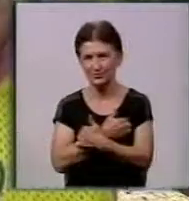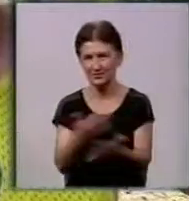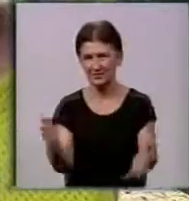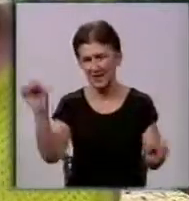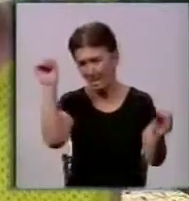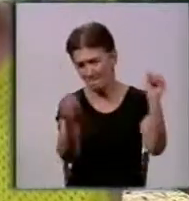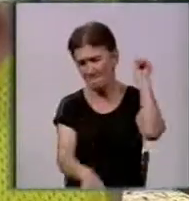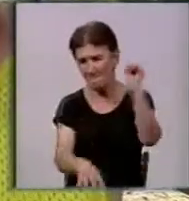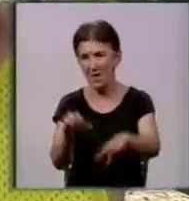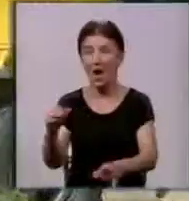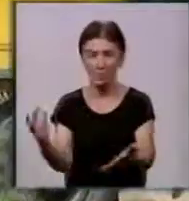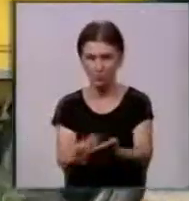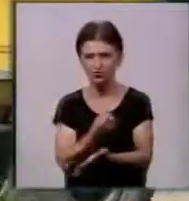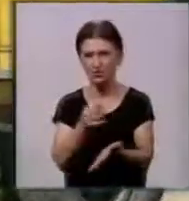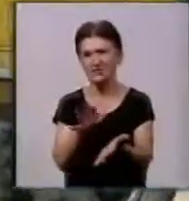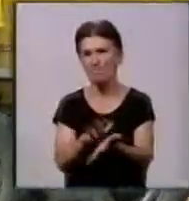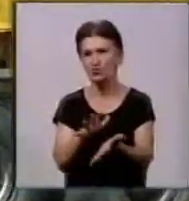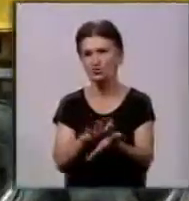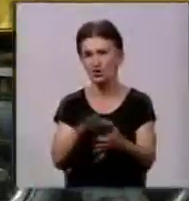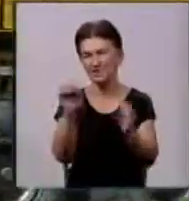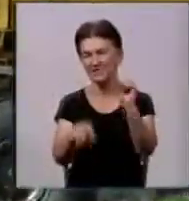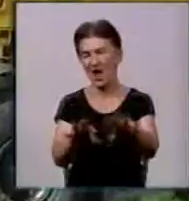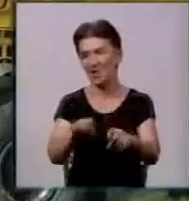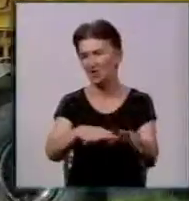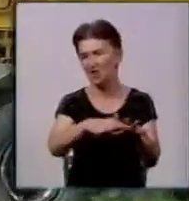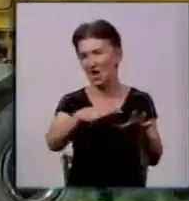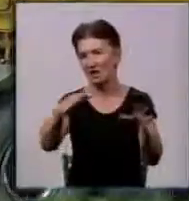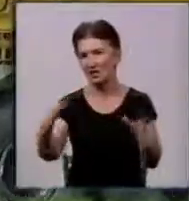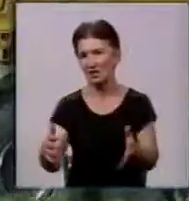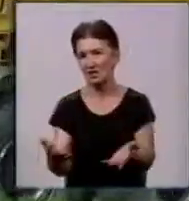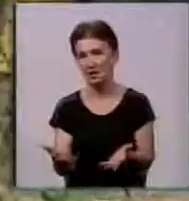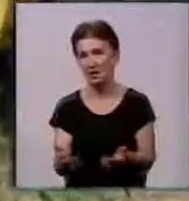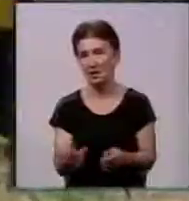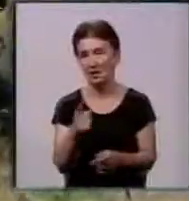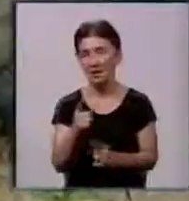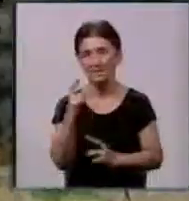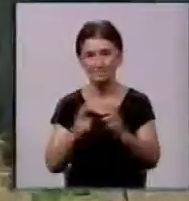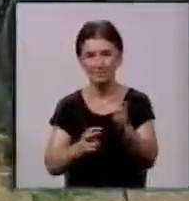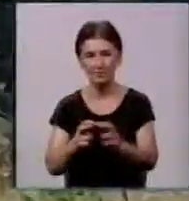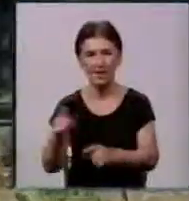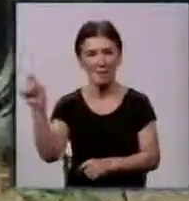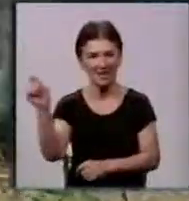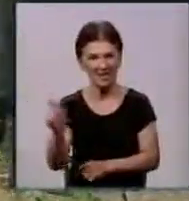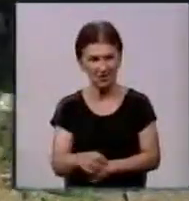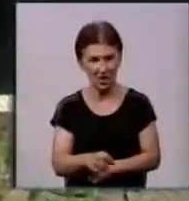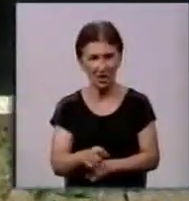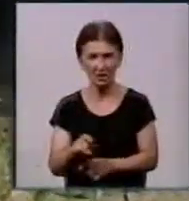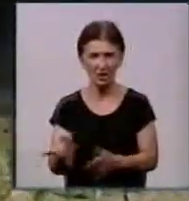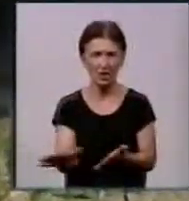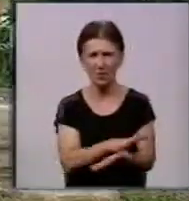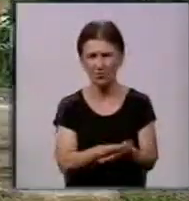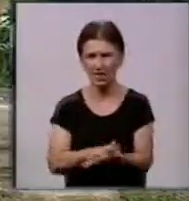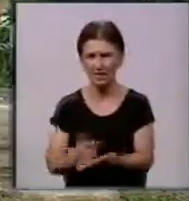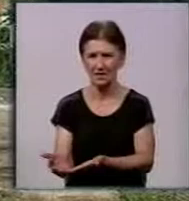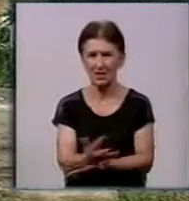так що отрималося сміттєзвалище. Водій каже, як тільки тут з'являється купа сміття, комунальна техніка приїжджає на полігон розгортати непотріб